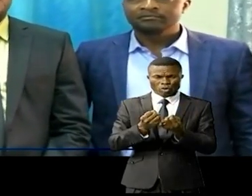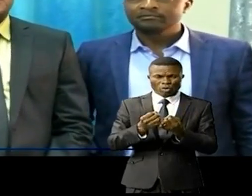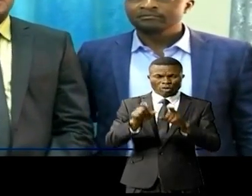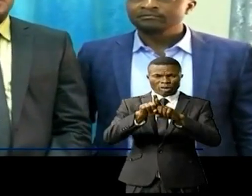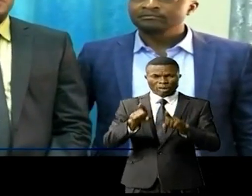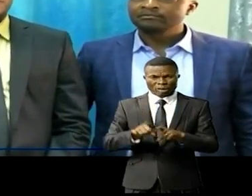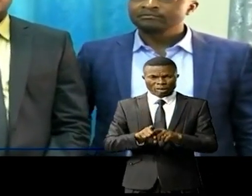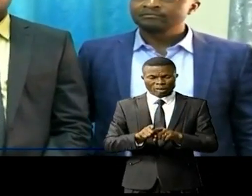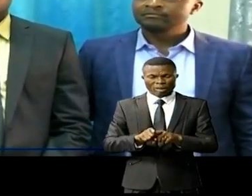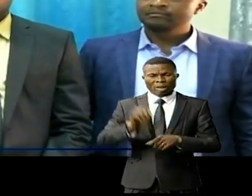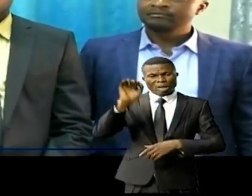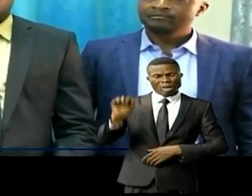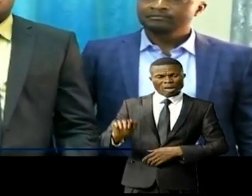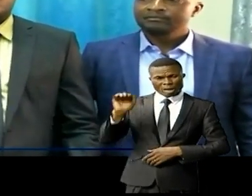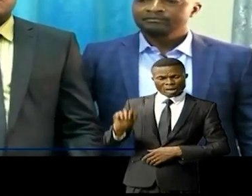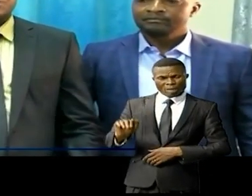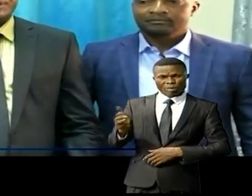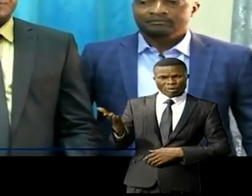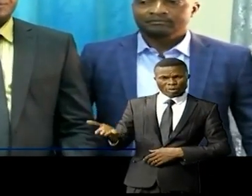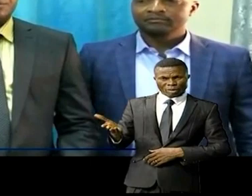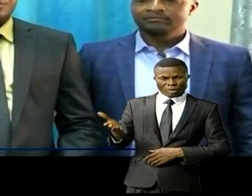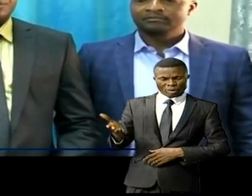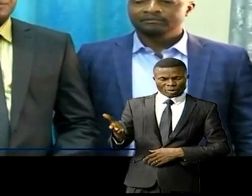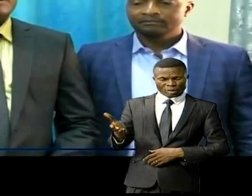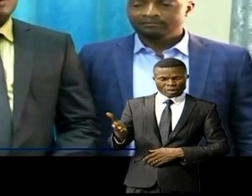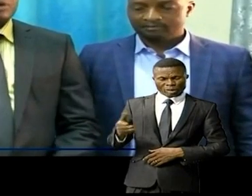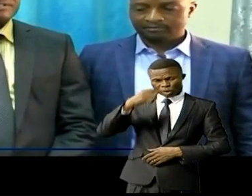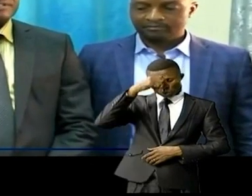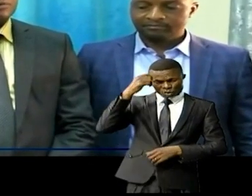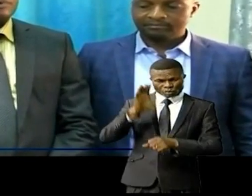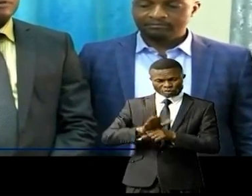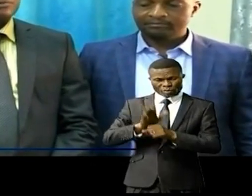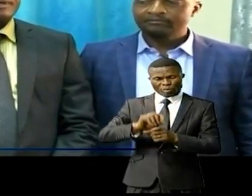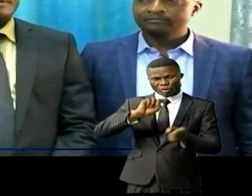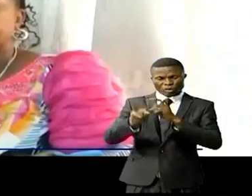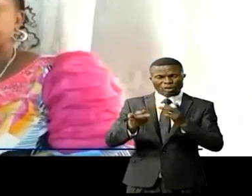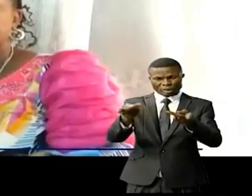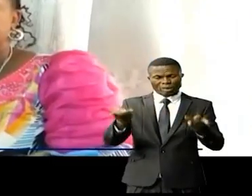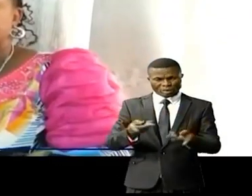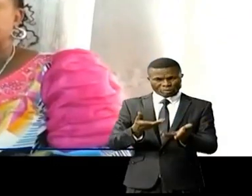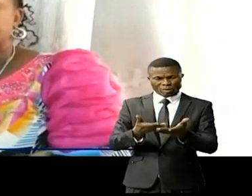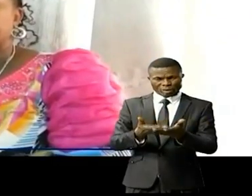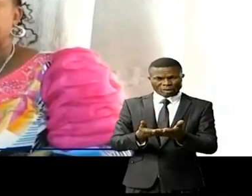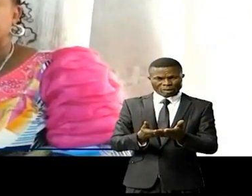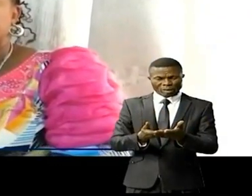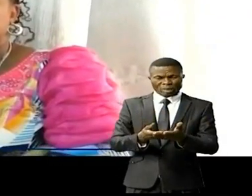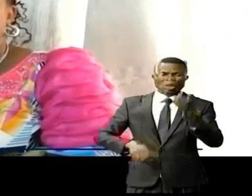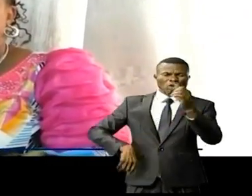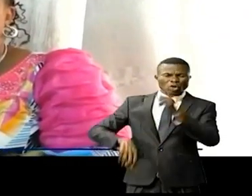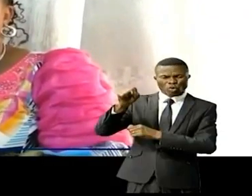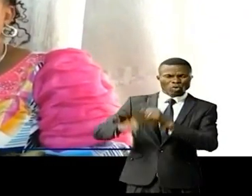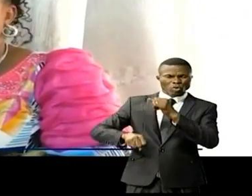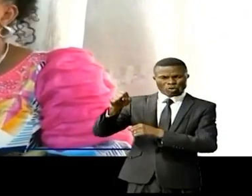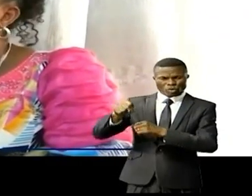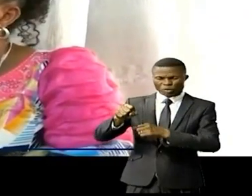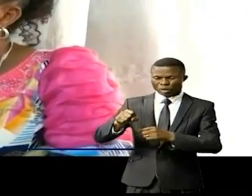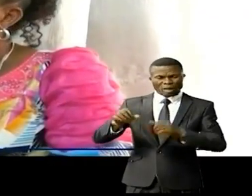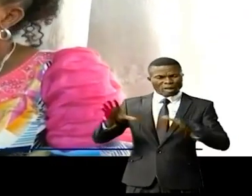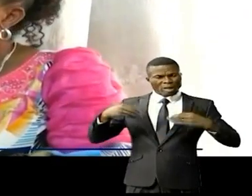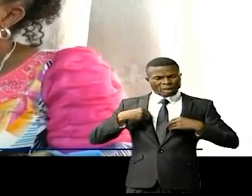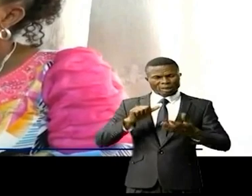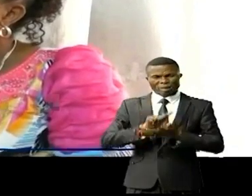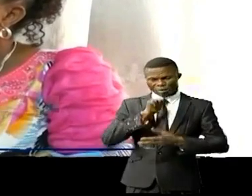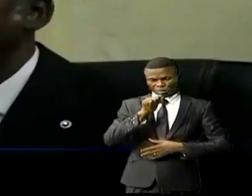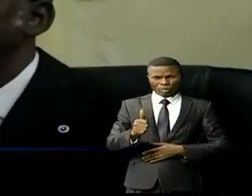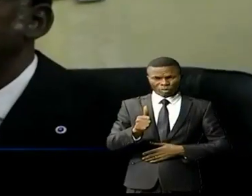Les autochtones font l'objet de délocalisations partout et de manière non humaine. Alors